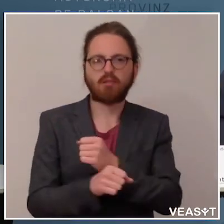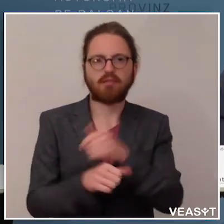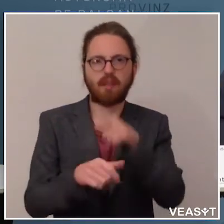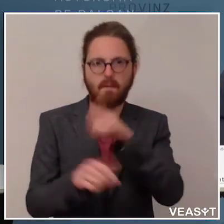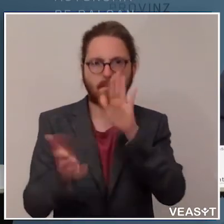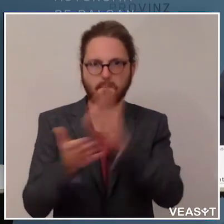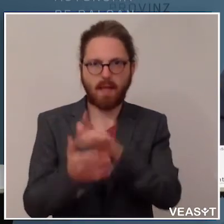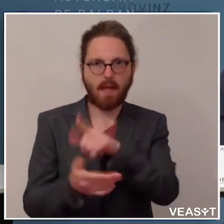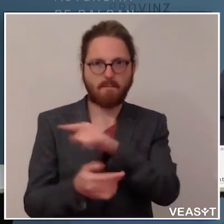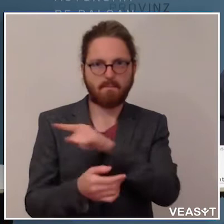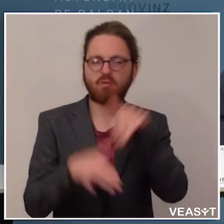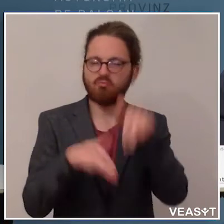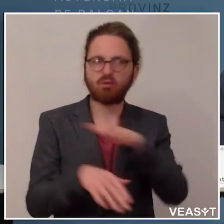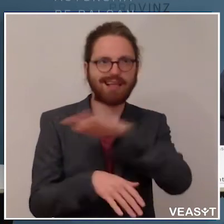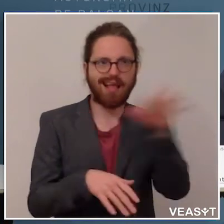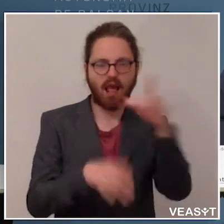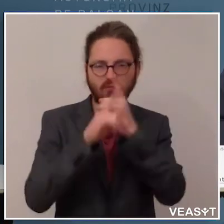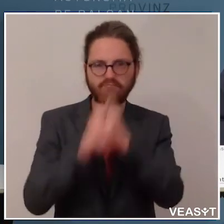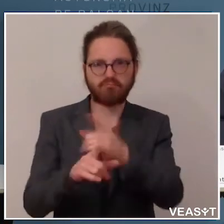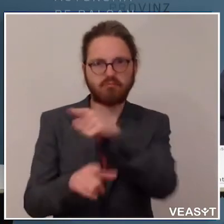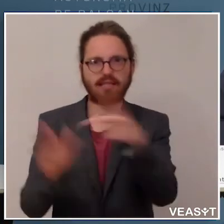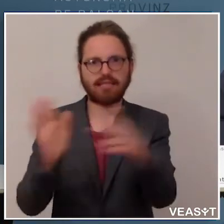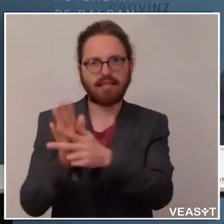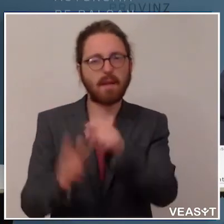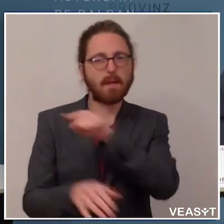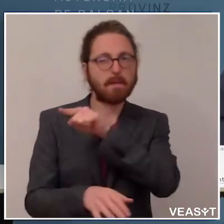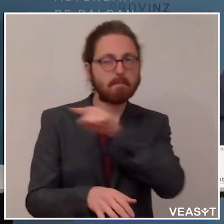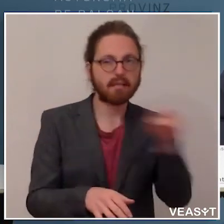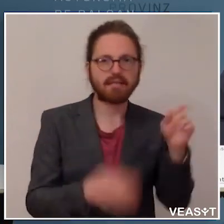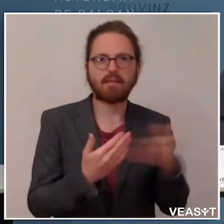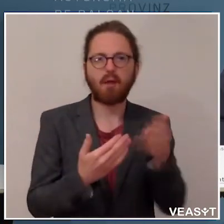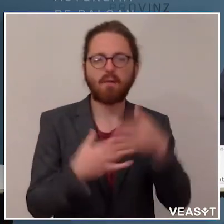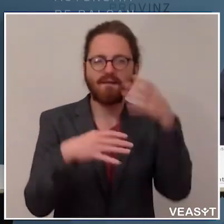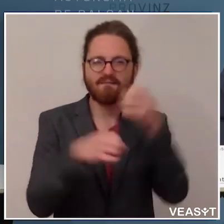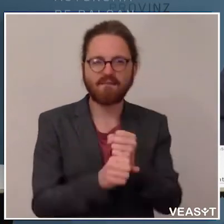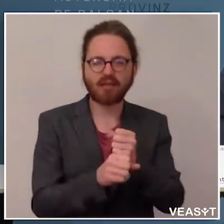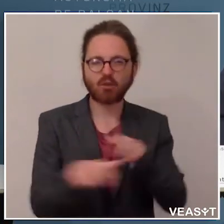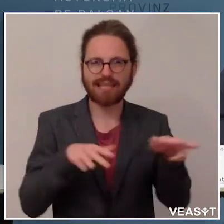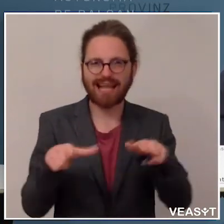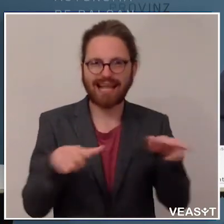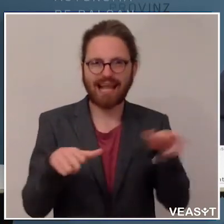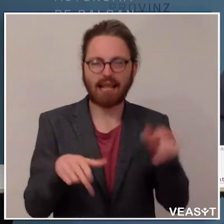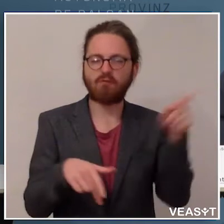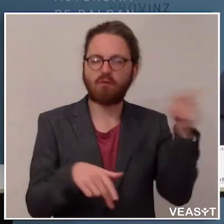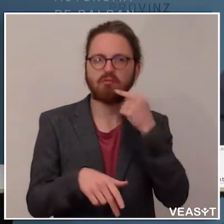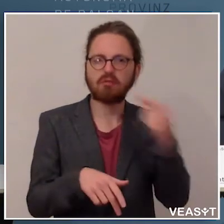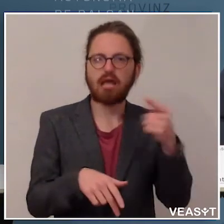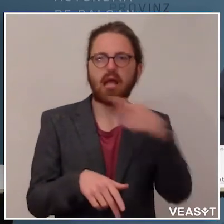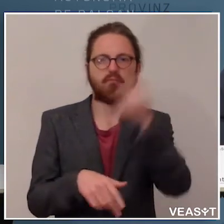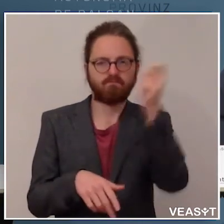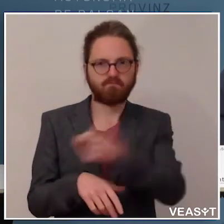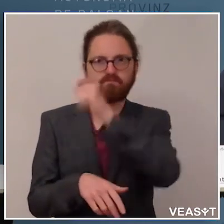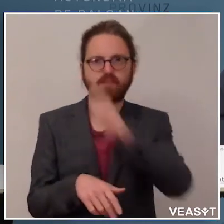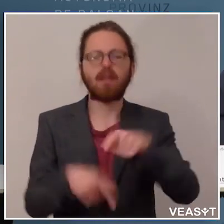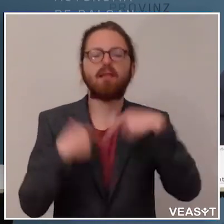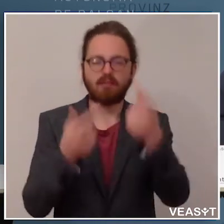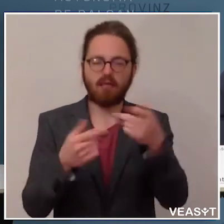befolgt werden, bis zu einer allfälligen Annullierung durch den Verfassungsgerichtshof. Nur der Verfassungsgerichtshof kann das Gesetz abschaffen. Das kann nicht die